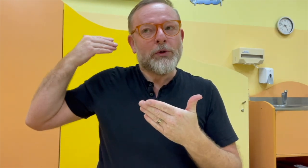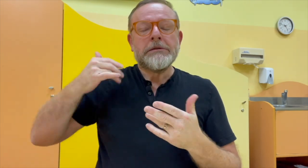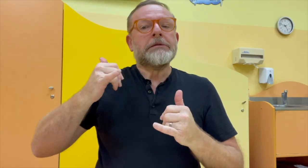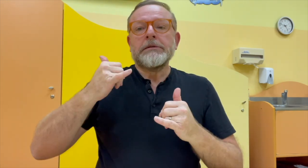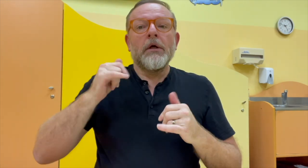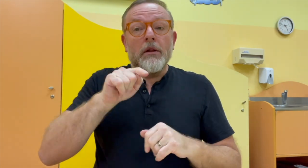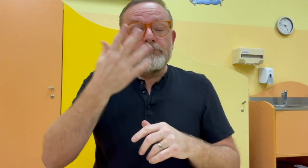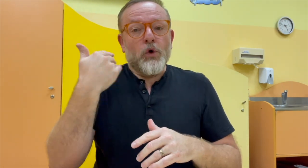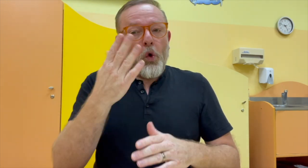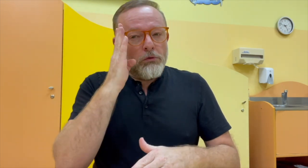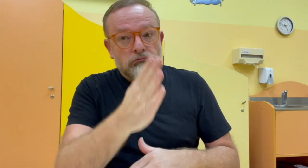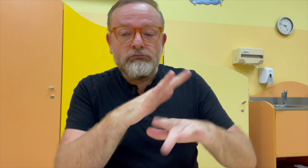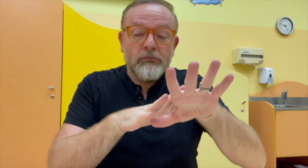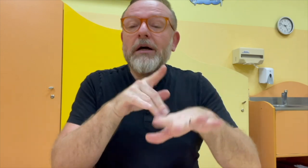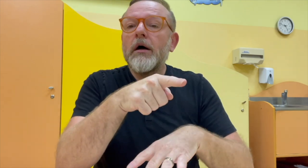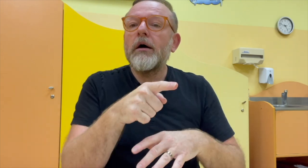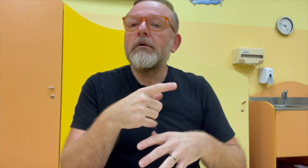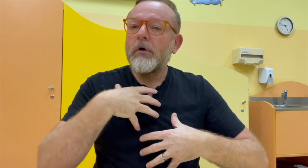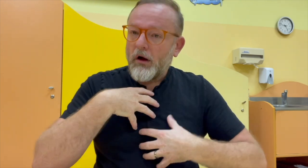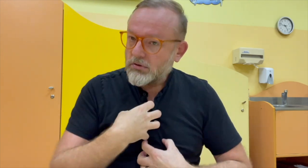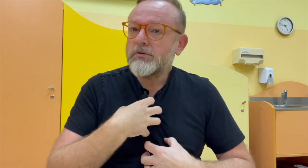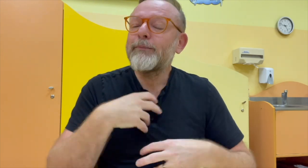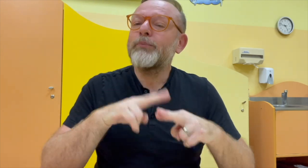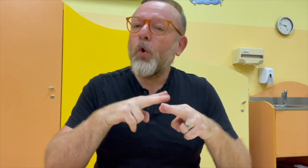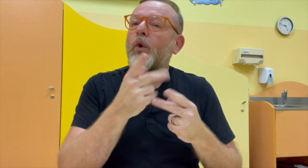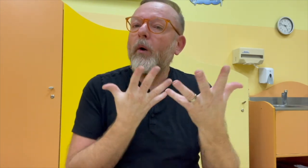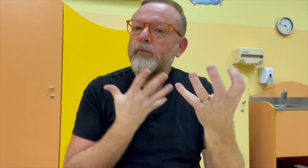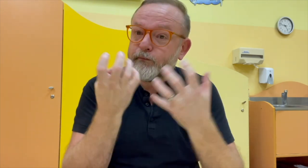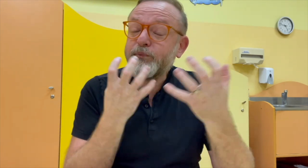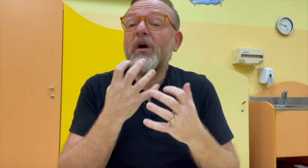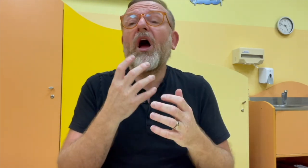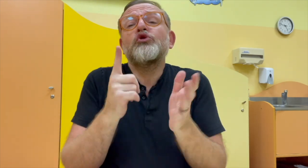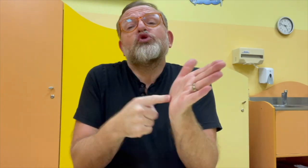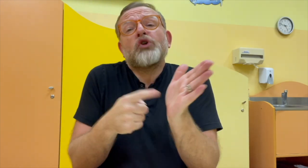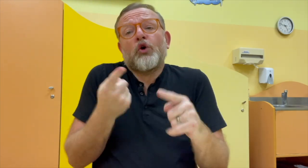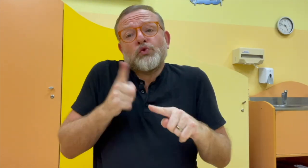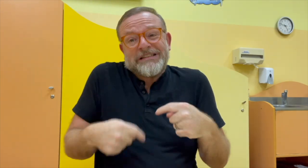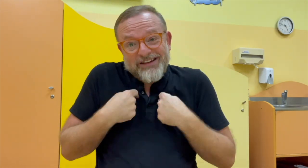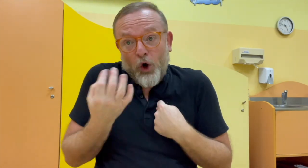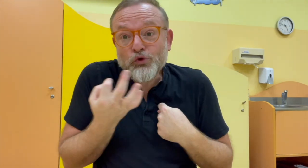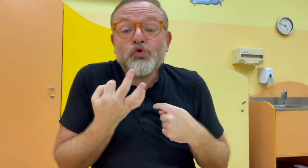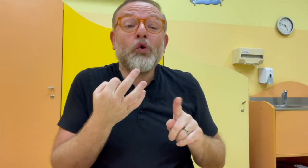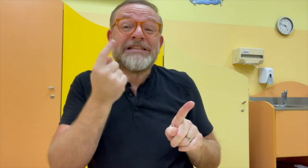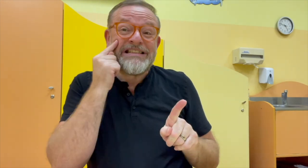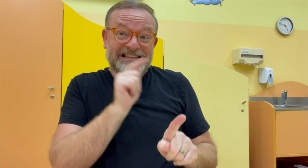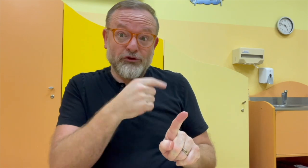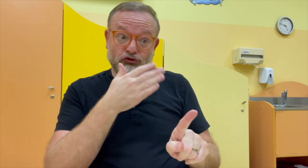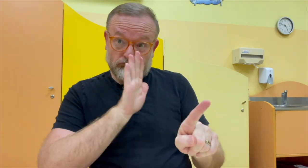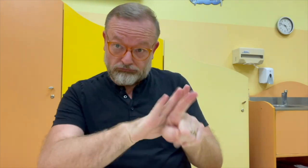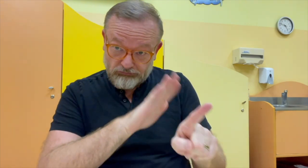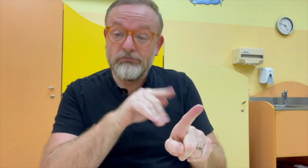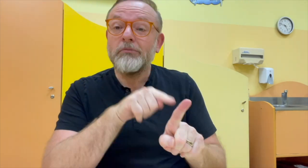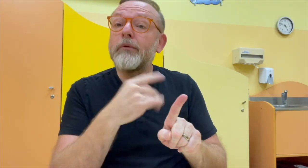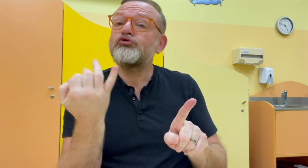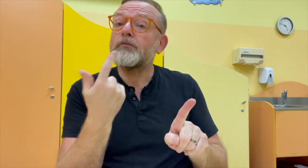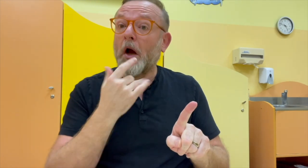to druhého kolegy nedotklo. Vím, že někteří pedagogové mají